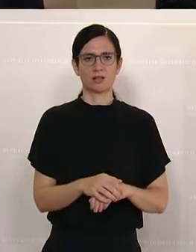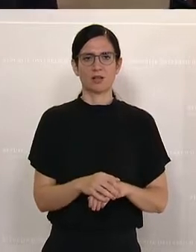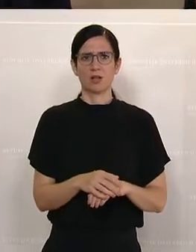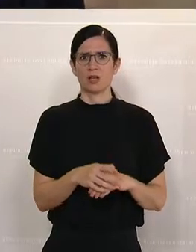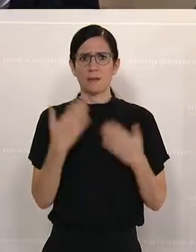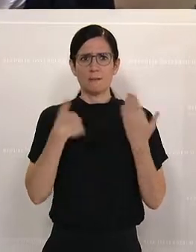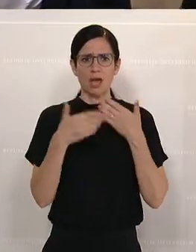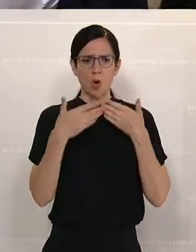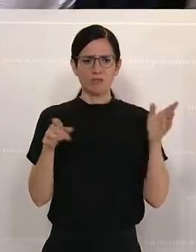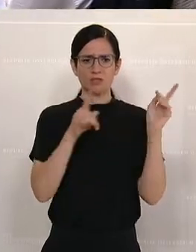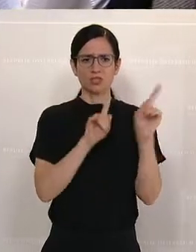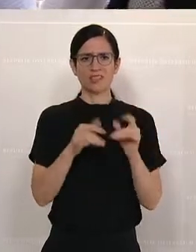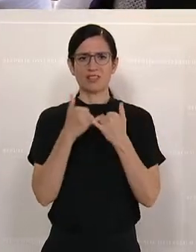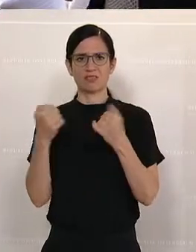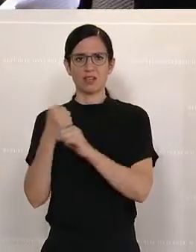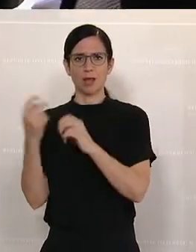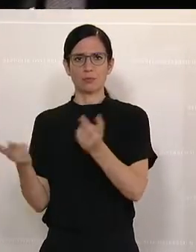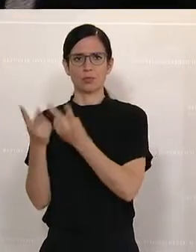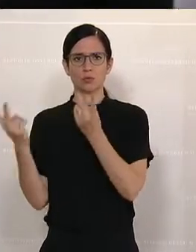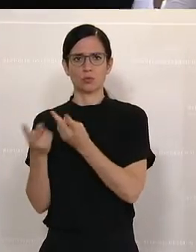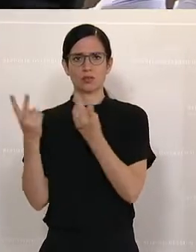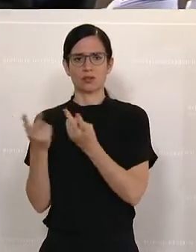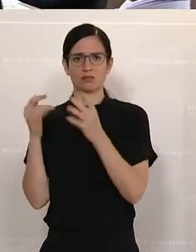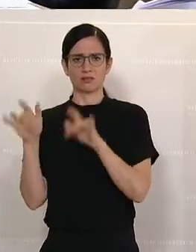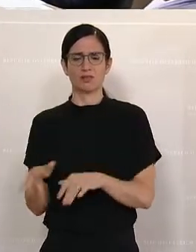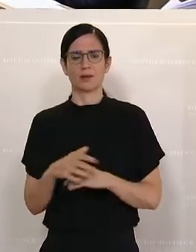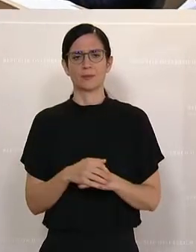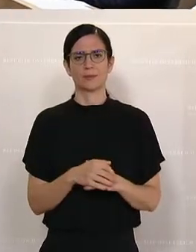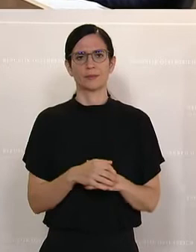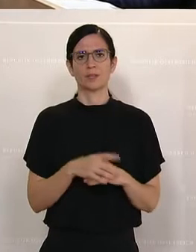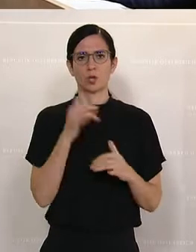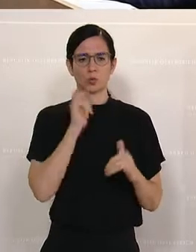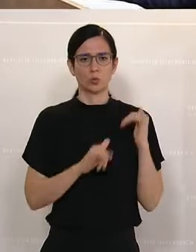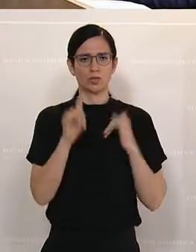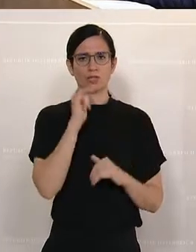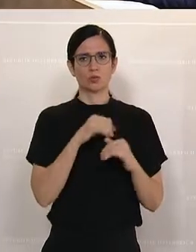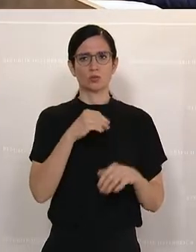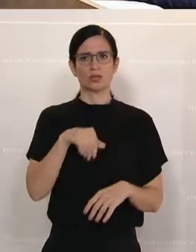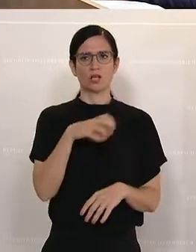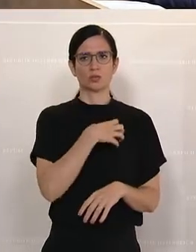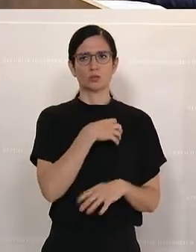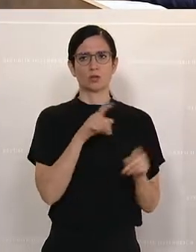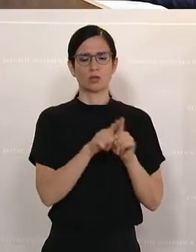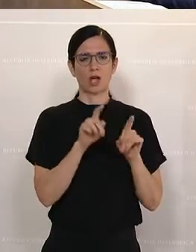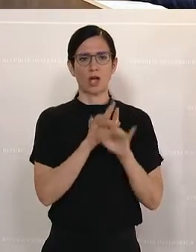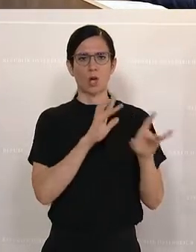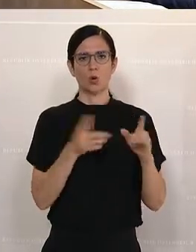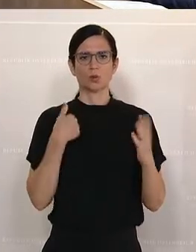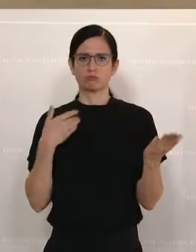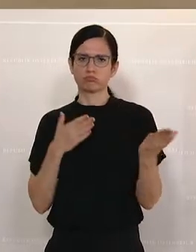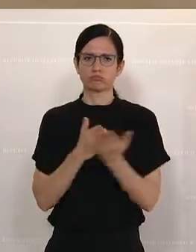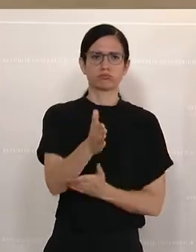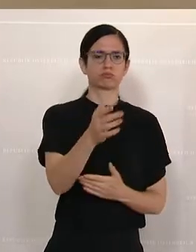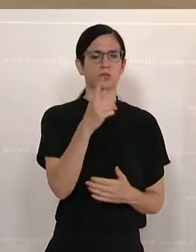mehr offene Stellen, als Arbeitssuchende vorhanden sind. Gerade unser Tourismus in Salzburg hat jetzt voll durchgestartet.